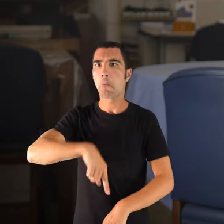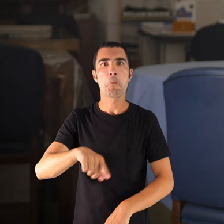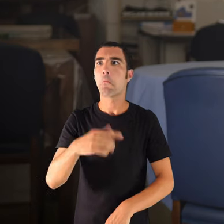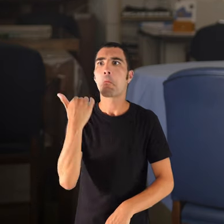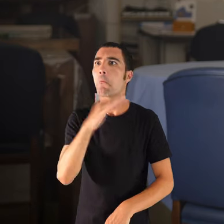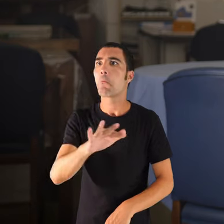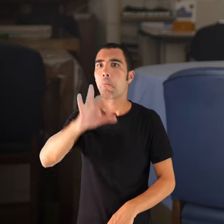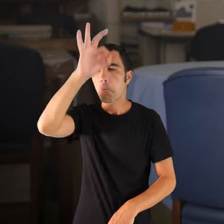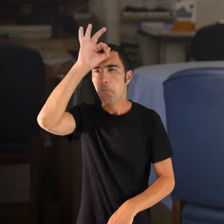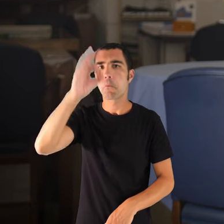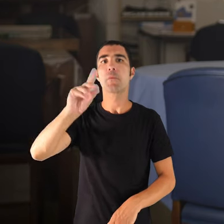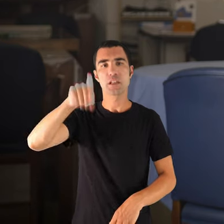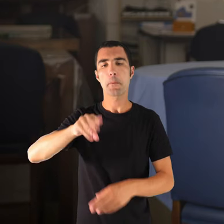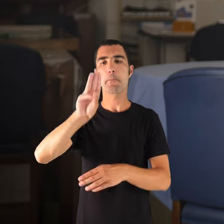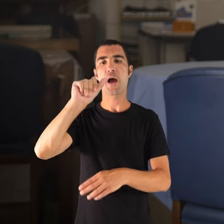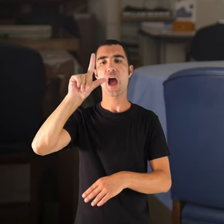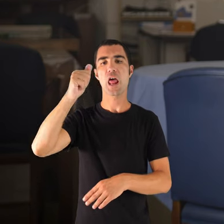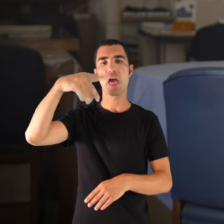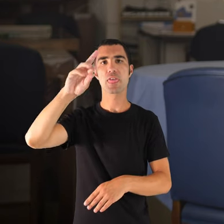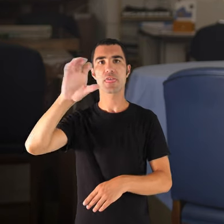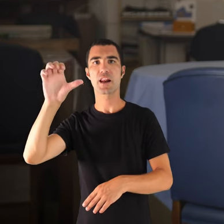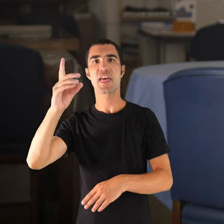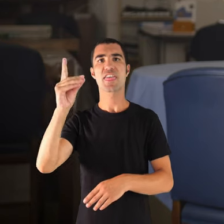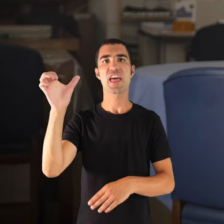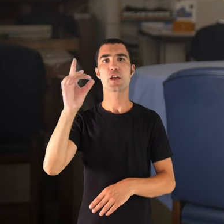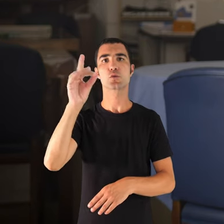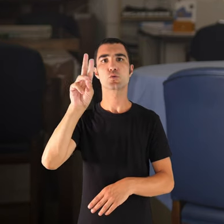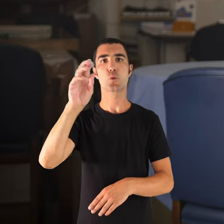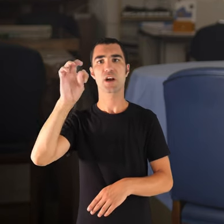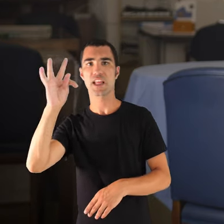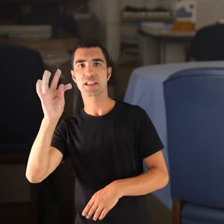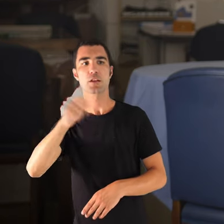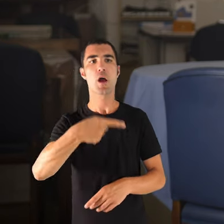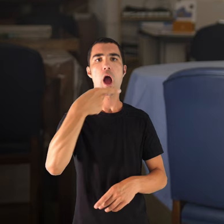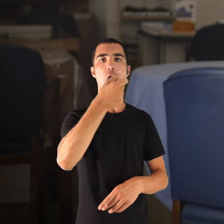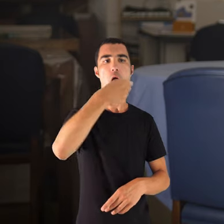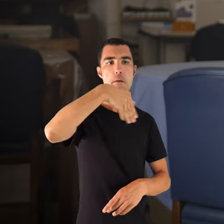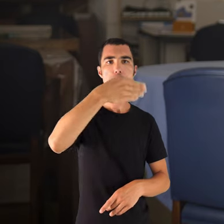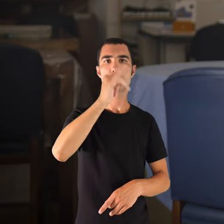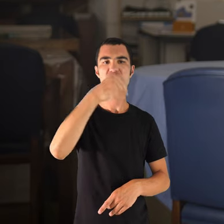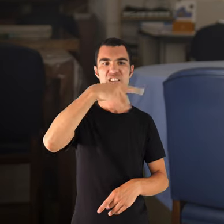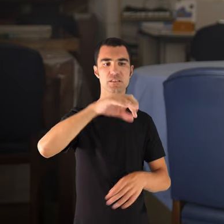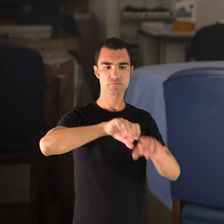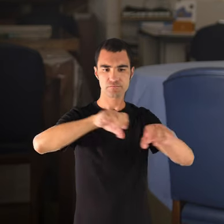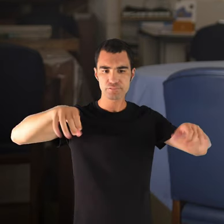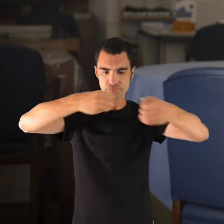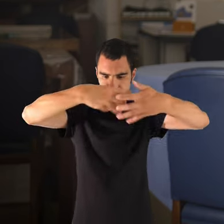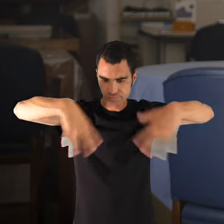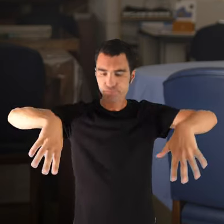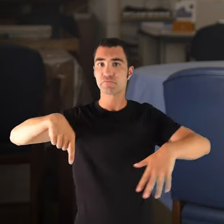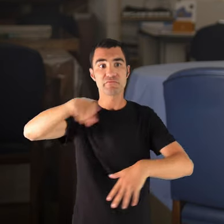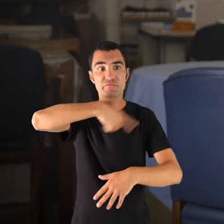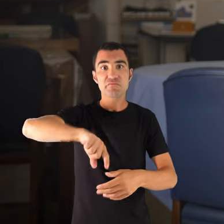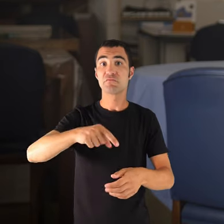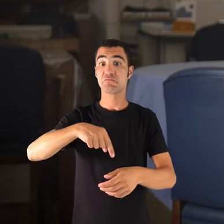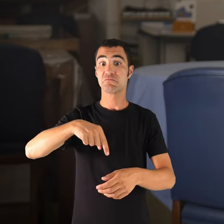com va ser el Palangre de Suret, com va ser, per exemple, els Gambins i això, a Mallorca, almenys a